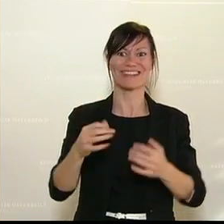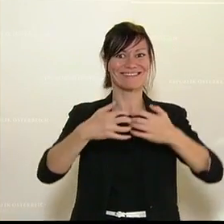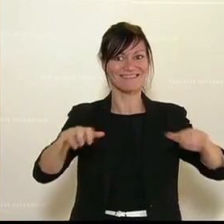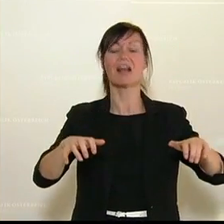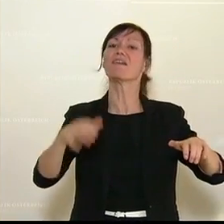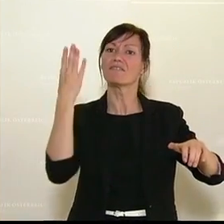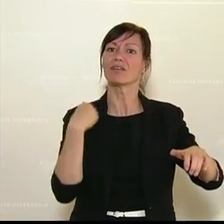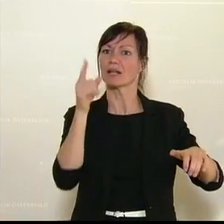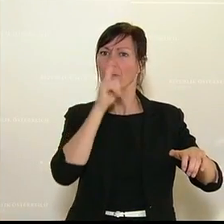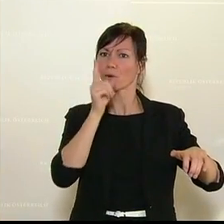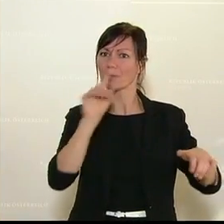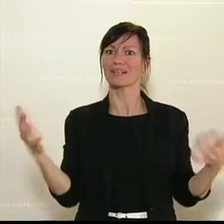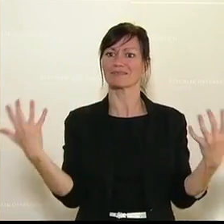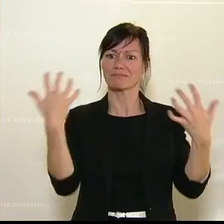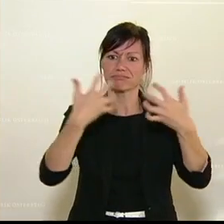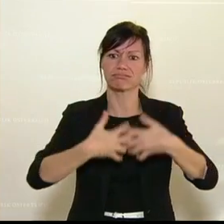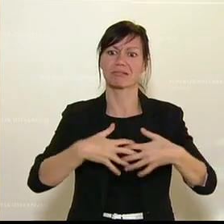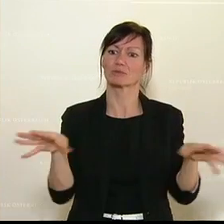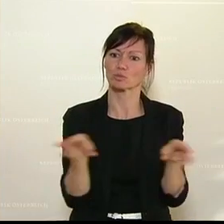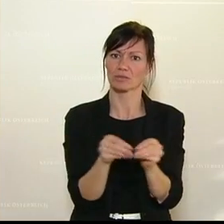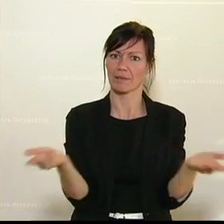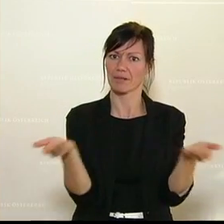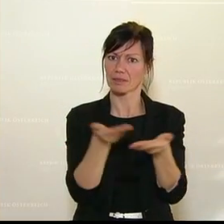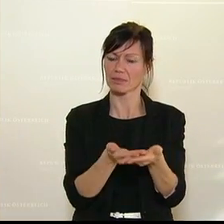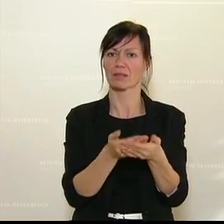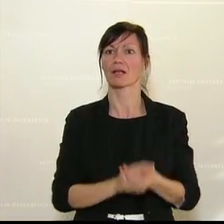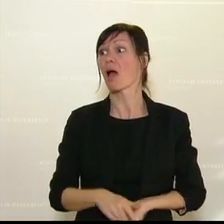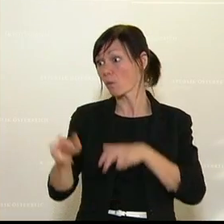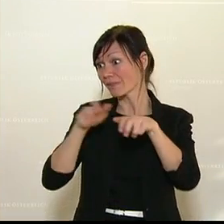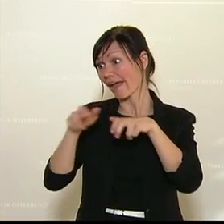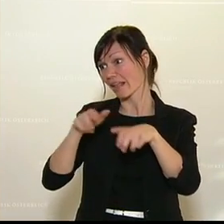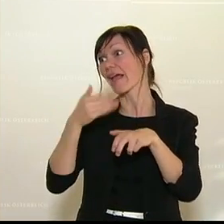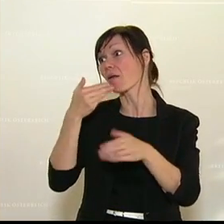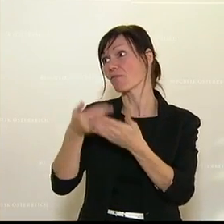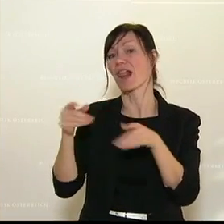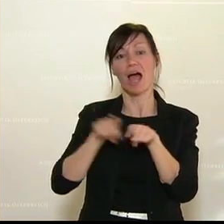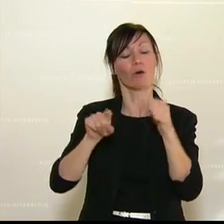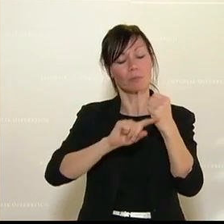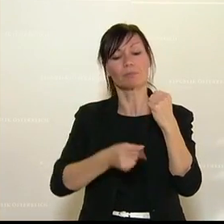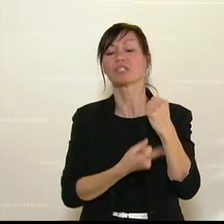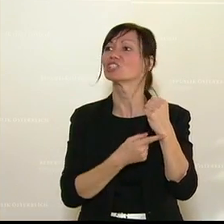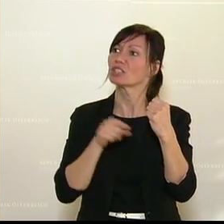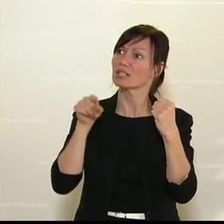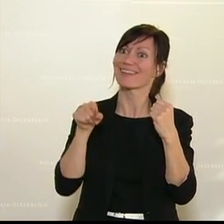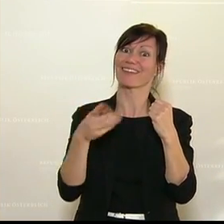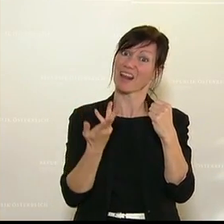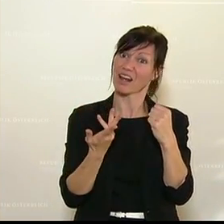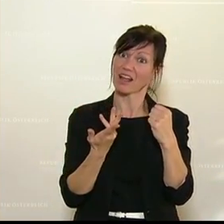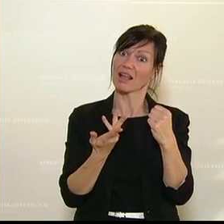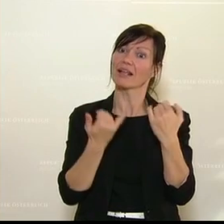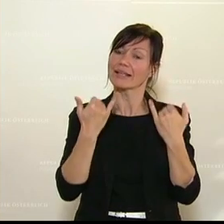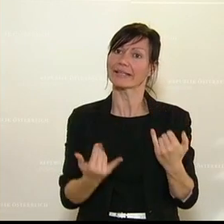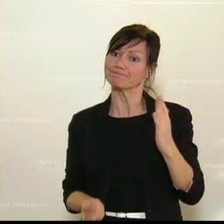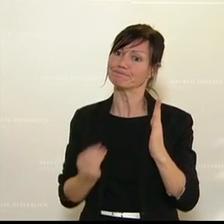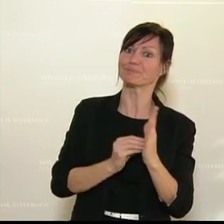versuchen würde herauszubringen. Und die Regierung wäre auch gut beraten, wenn sie budgetär dafür sorgen würde, dass die Folgeschäden, die